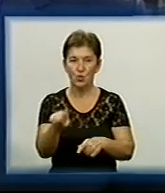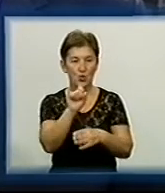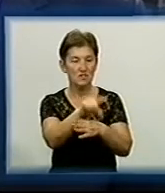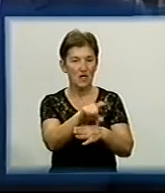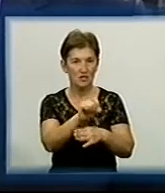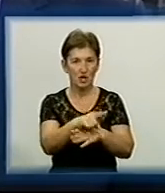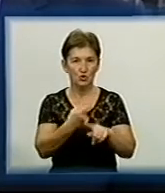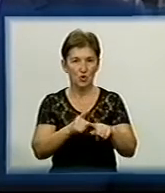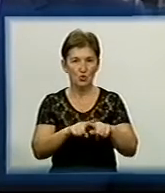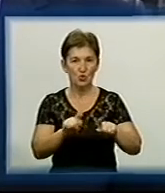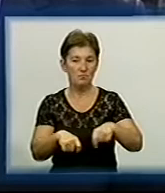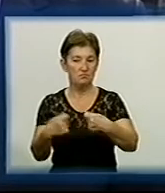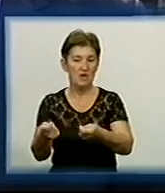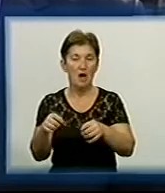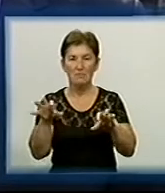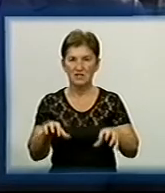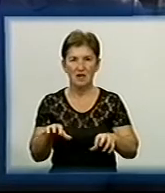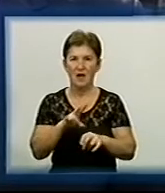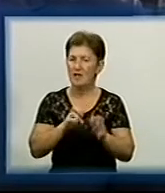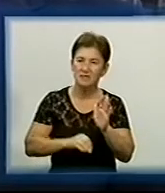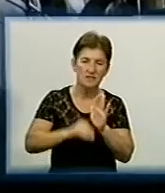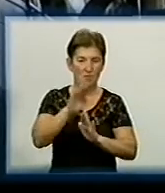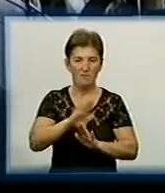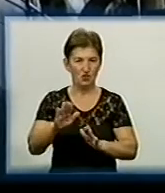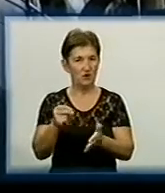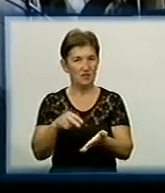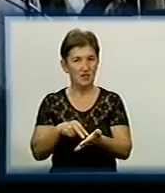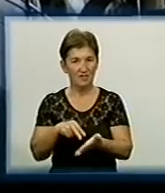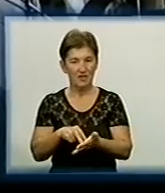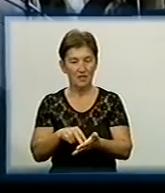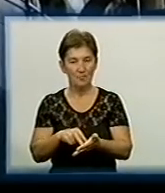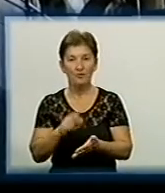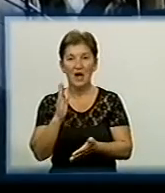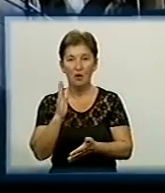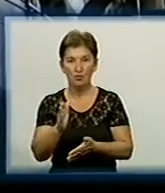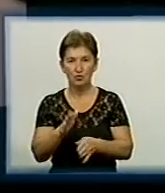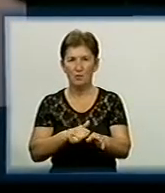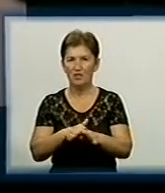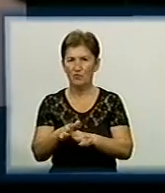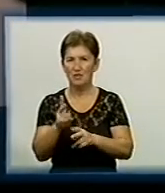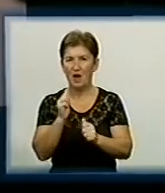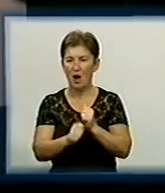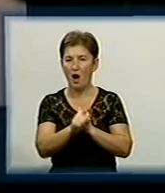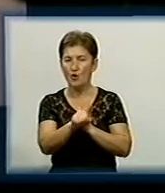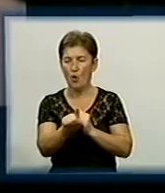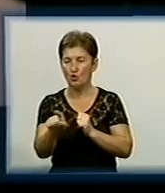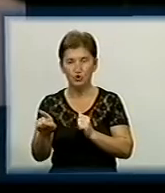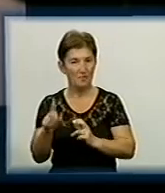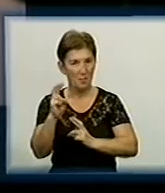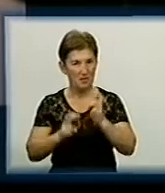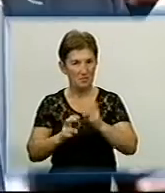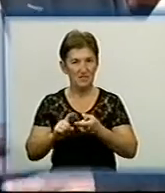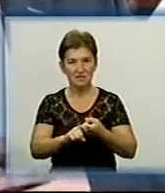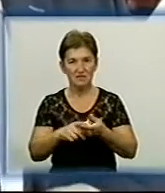яку поставив президент, це не повищення тарифу для населення Проводитимуть оптимізацію пооб'єктно Для кожного підприємства спільно з його